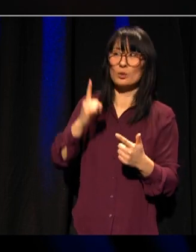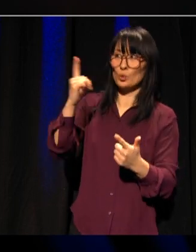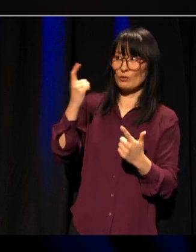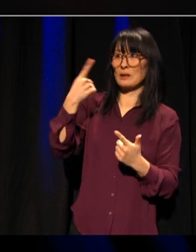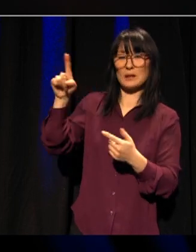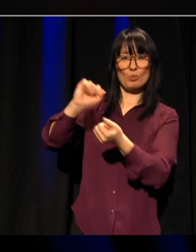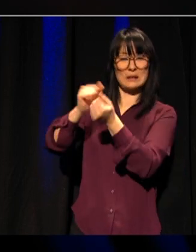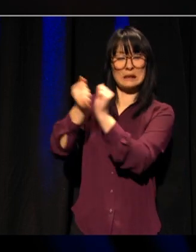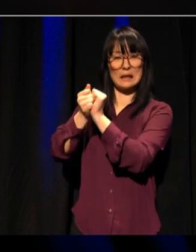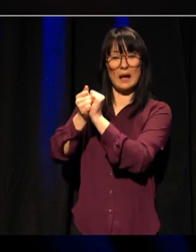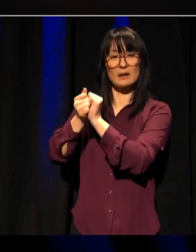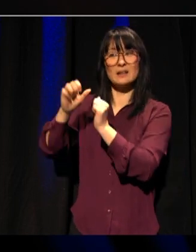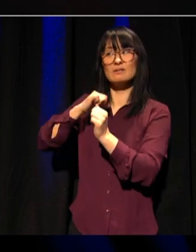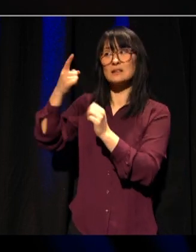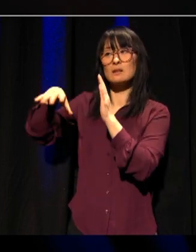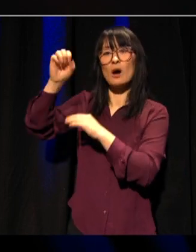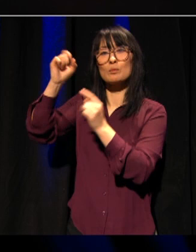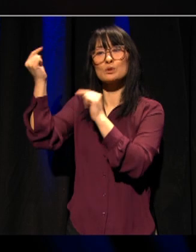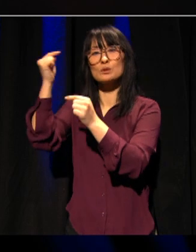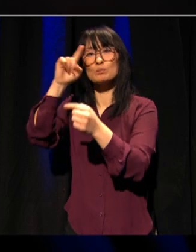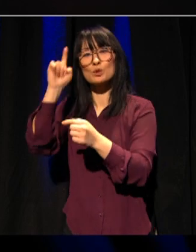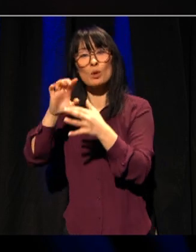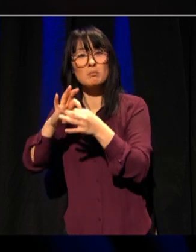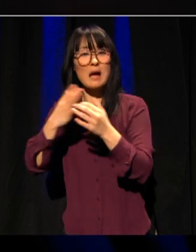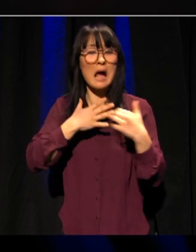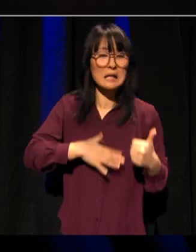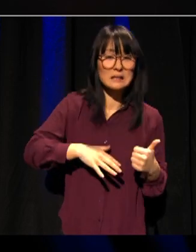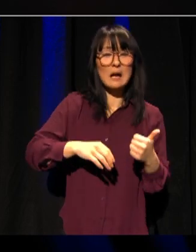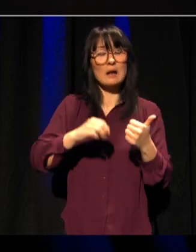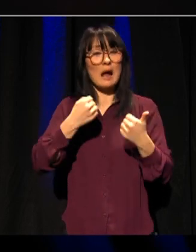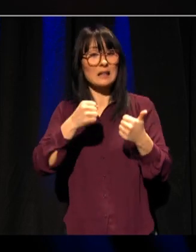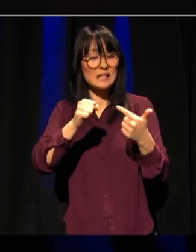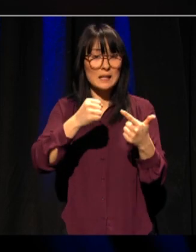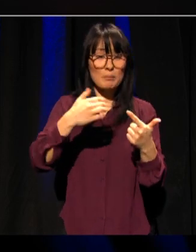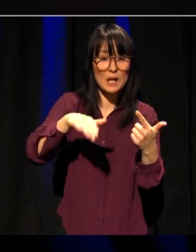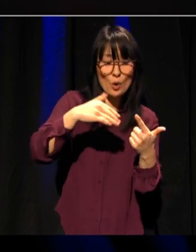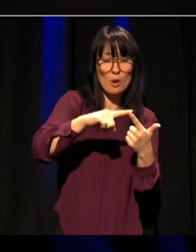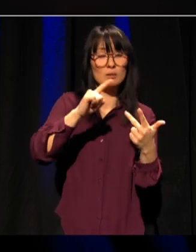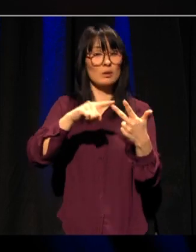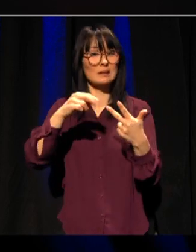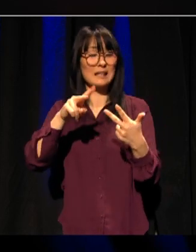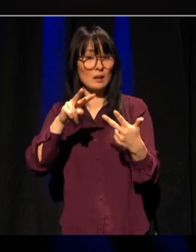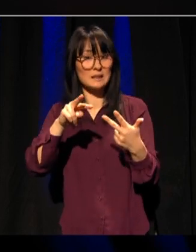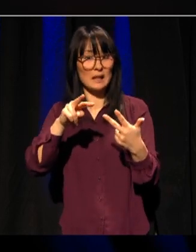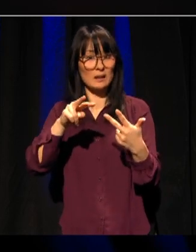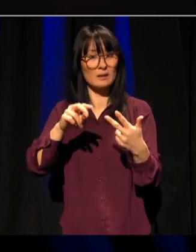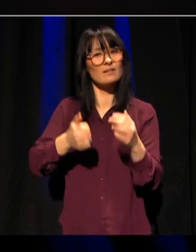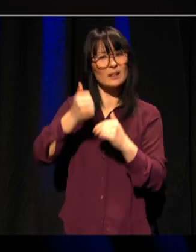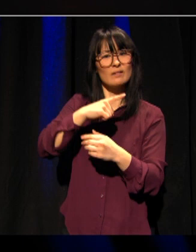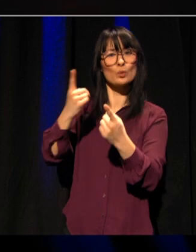spørsmål som helse, energi og miljø og digitalisering foran høstens stortingsvalg.